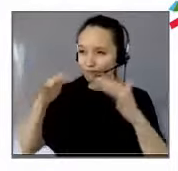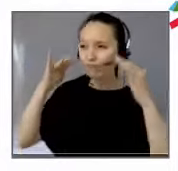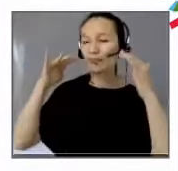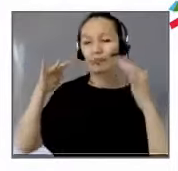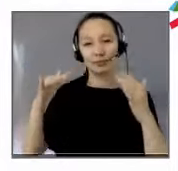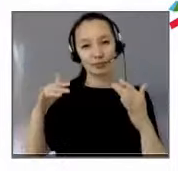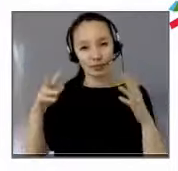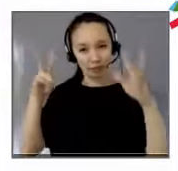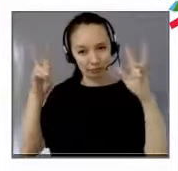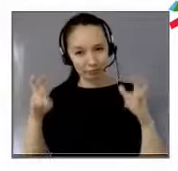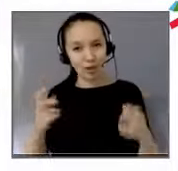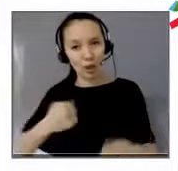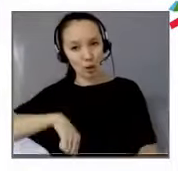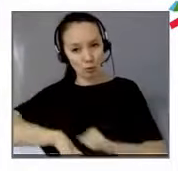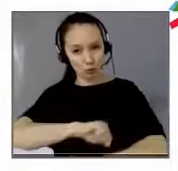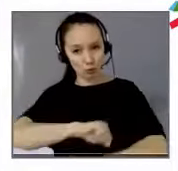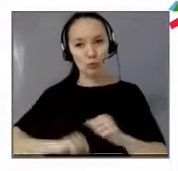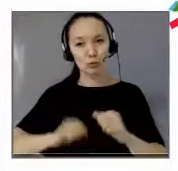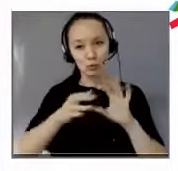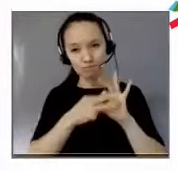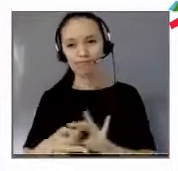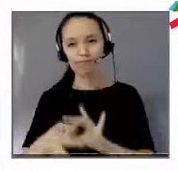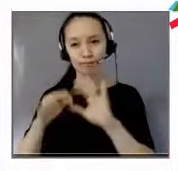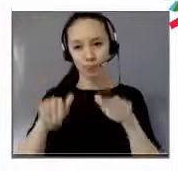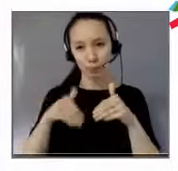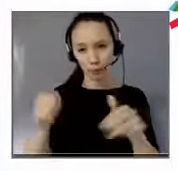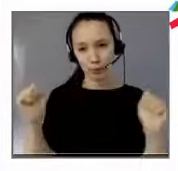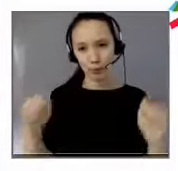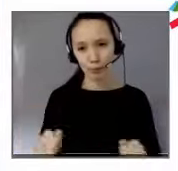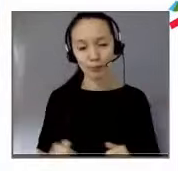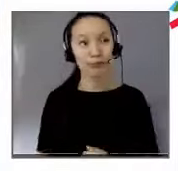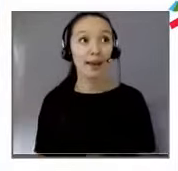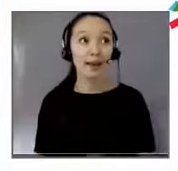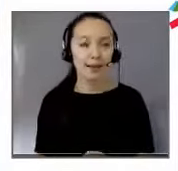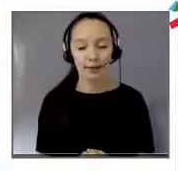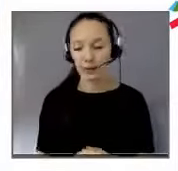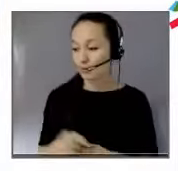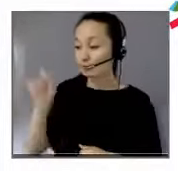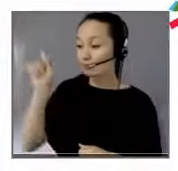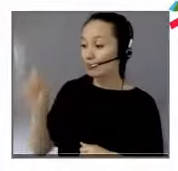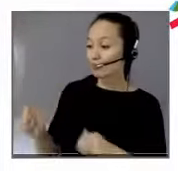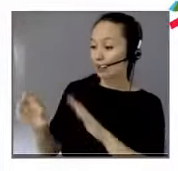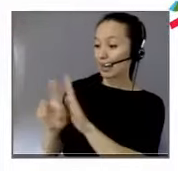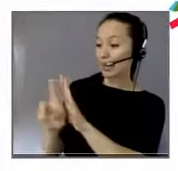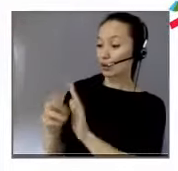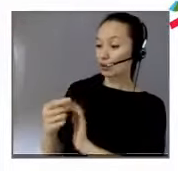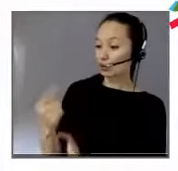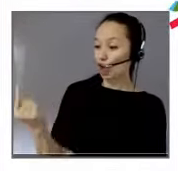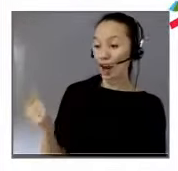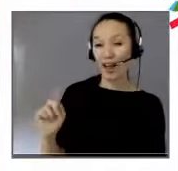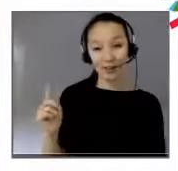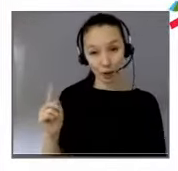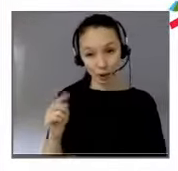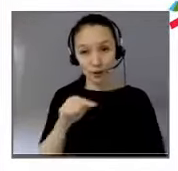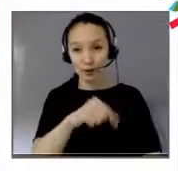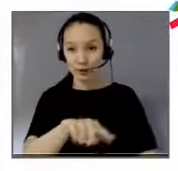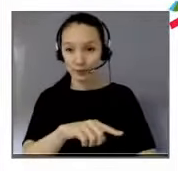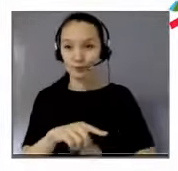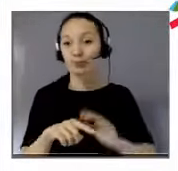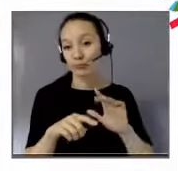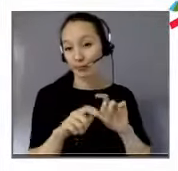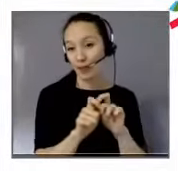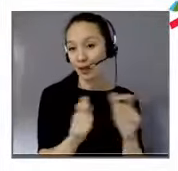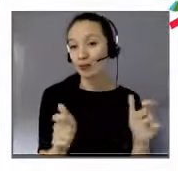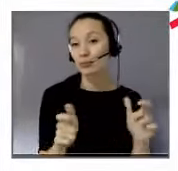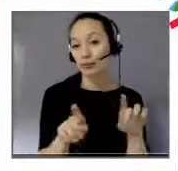poursuivre. Cela dit, il ne peut pas agir seul, il s'appuie sur tous les acteurs de l'entreprise mais l'AGFIP peut aussi l